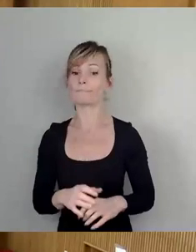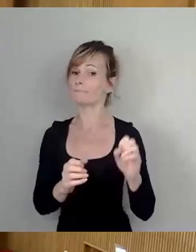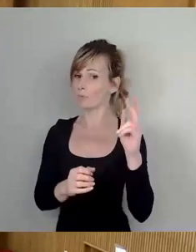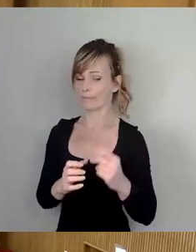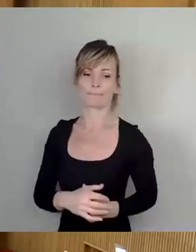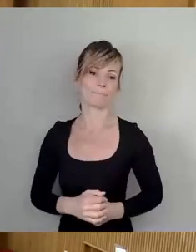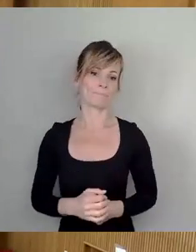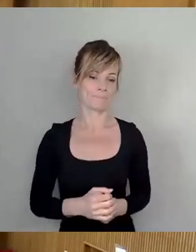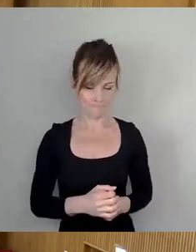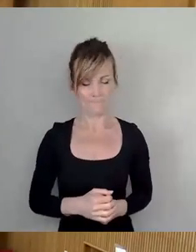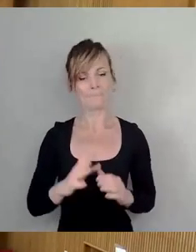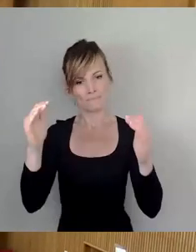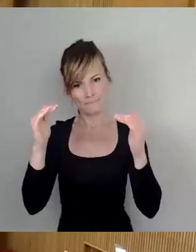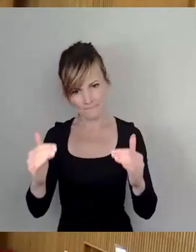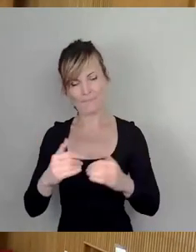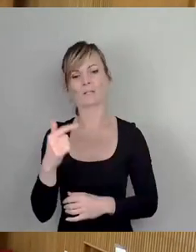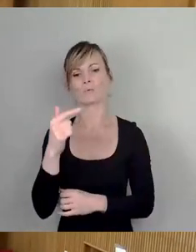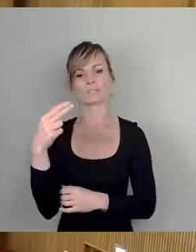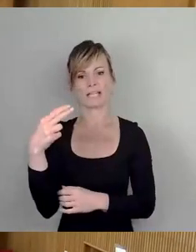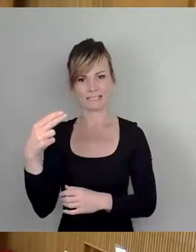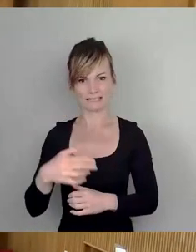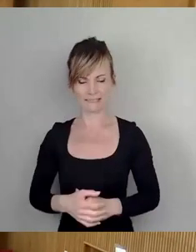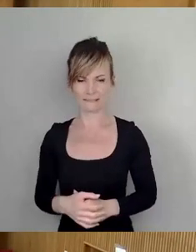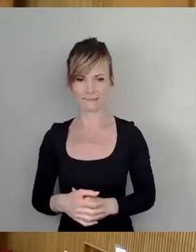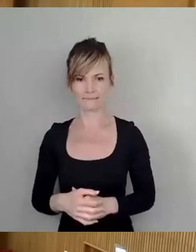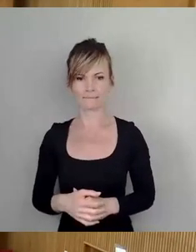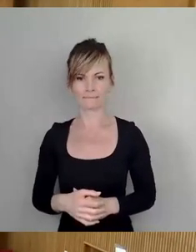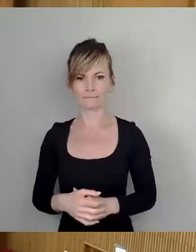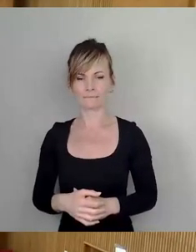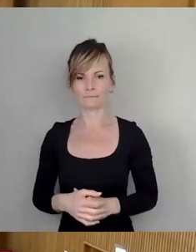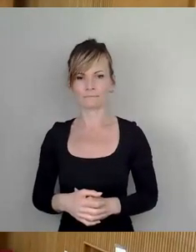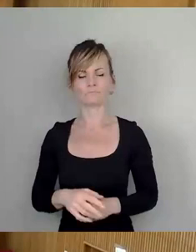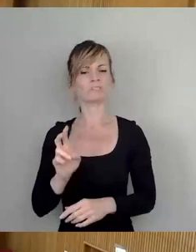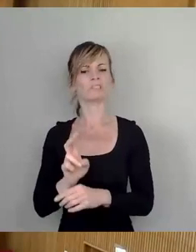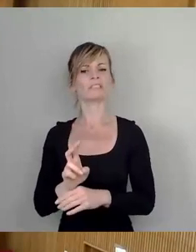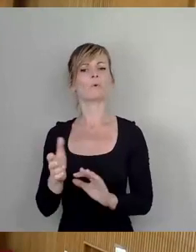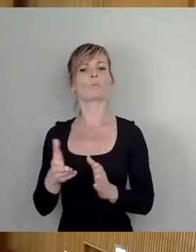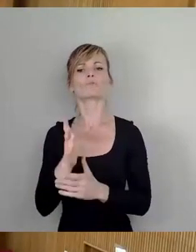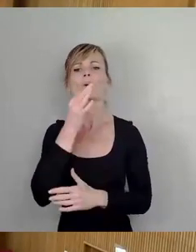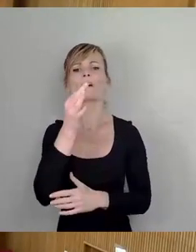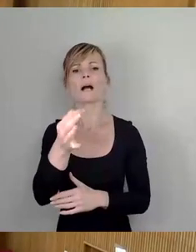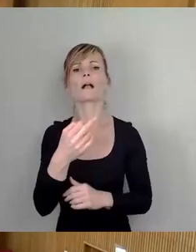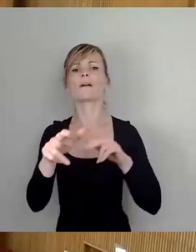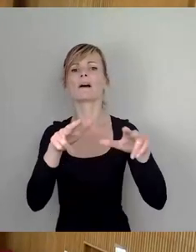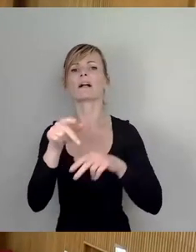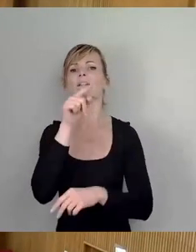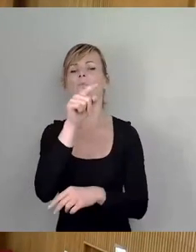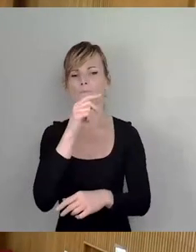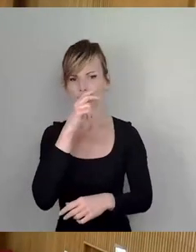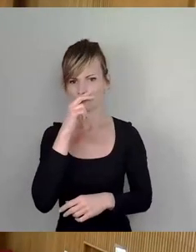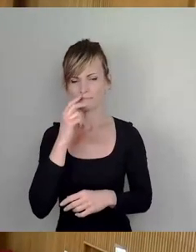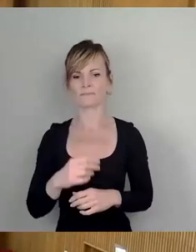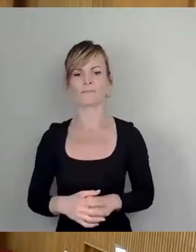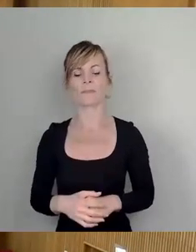dann machen wir weiter mit Thorsten Hans. Ja, ich will auch nur vom Platz kurz eine Frage vor allem an die Verwaltung stellen. Weil mir jetzt aufgefallen ist, dass